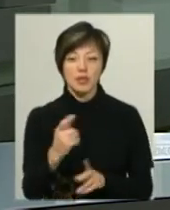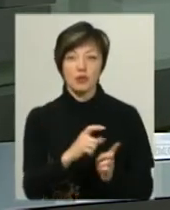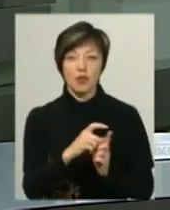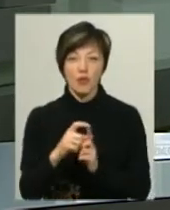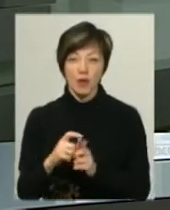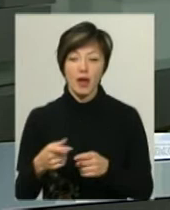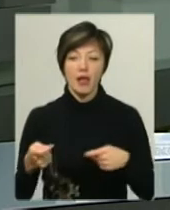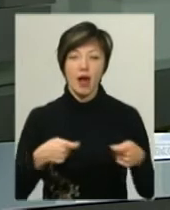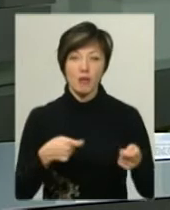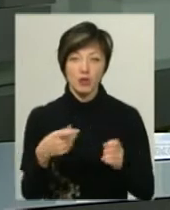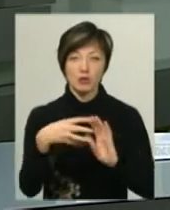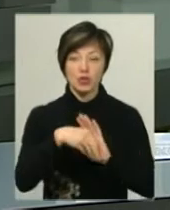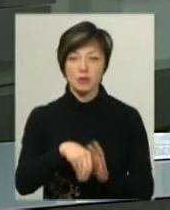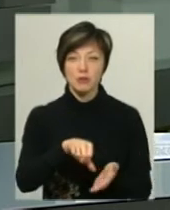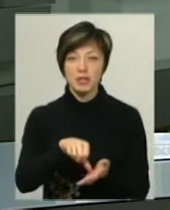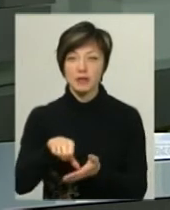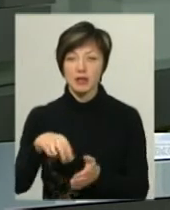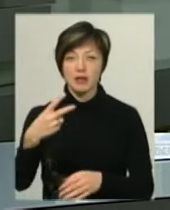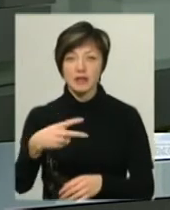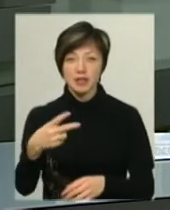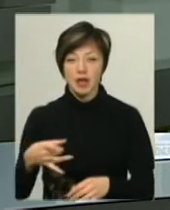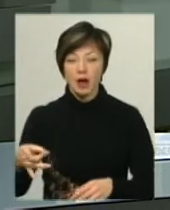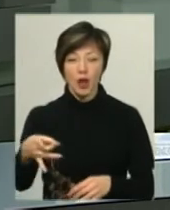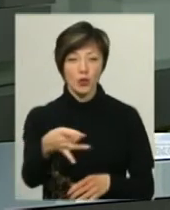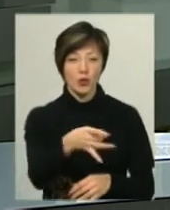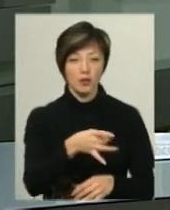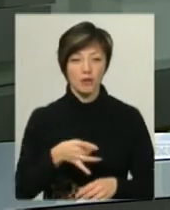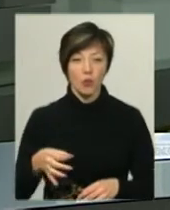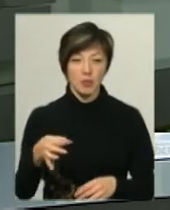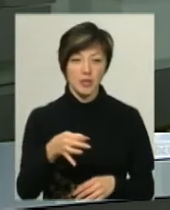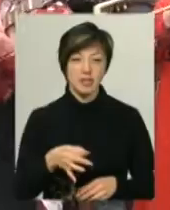словами, до ярмарку долучились представники 20 районів області.